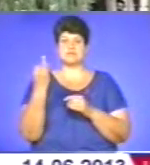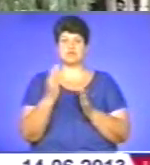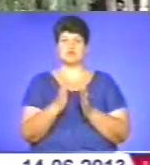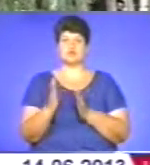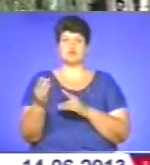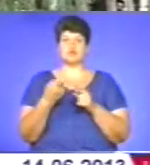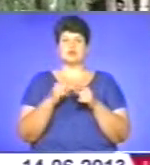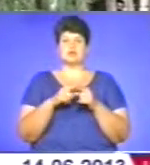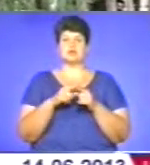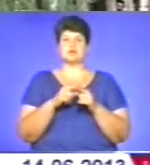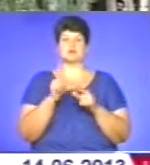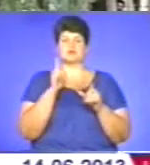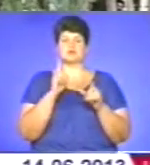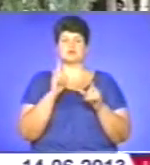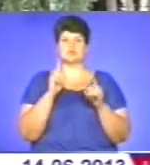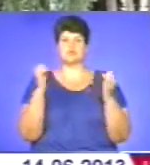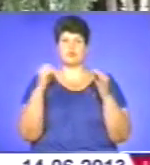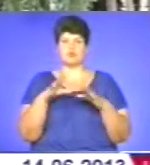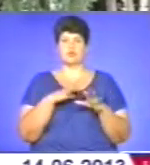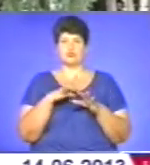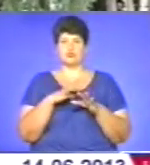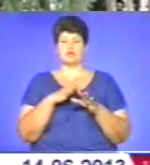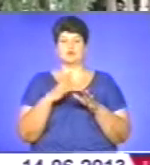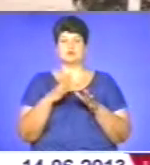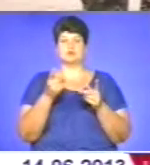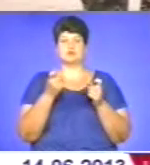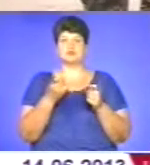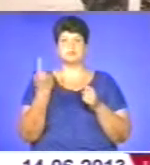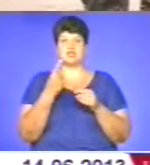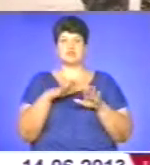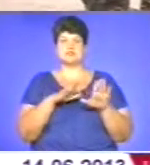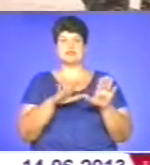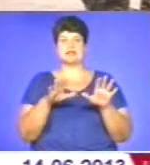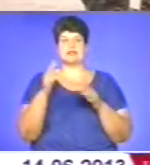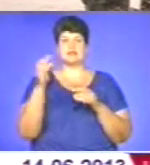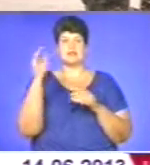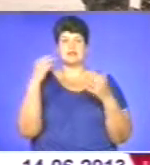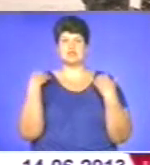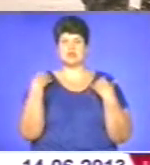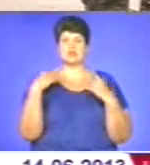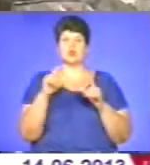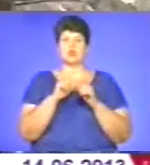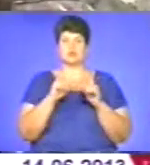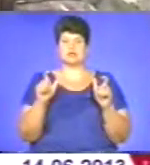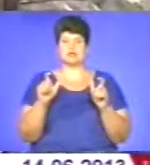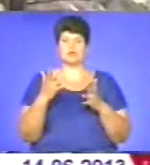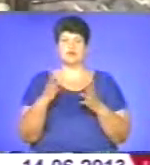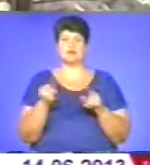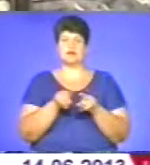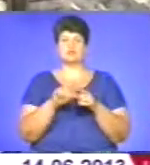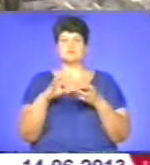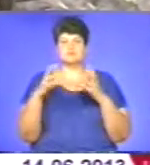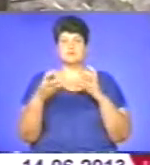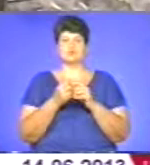до цих зборів була залучена така категорія, перші заступники начальників установи. Під час навчань також підбили підсумки роботи понятенціарних